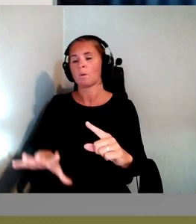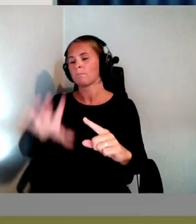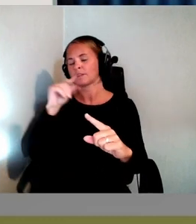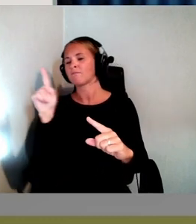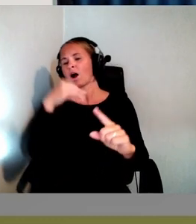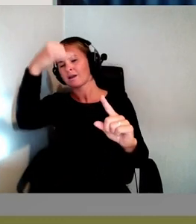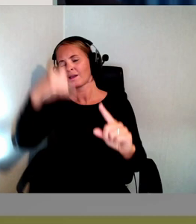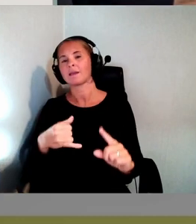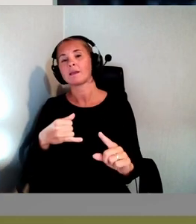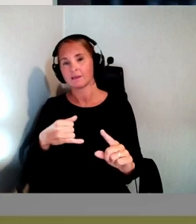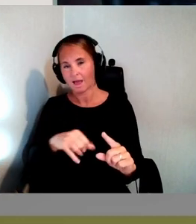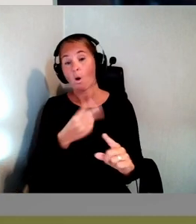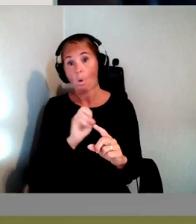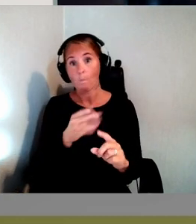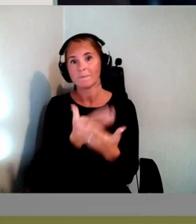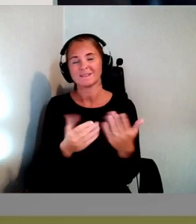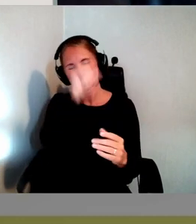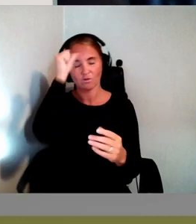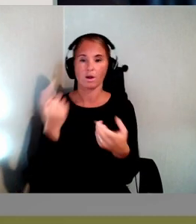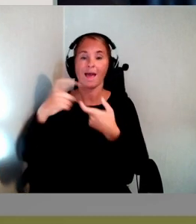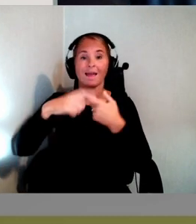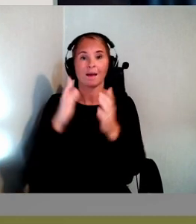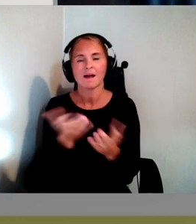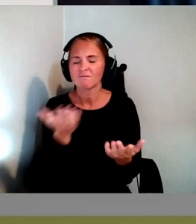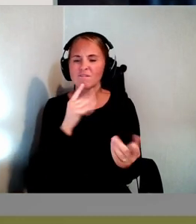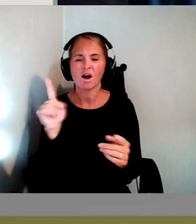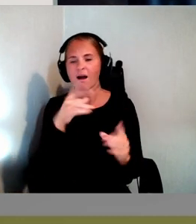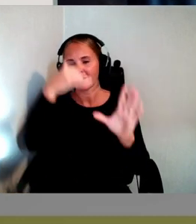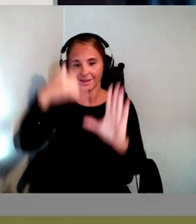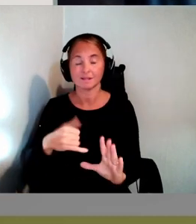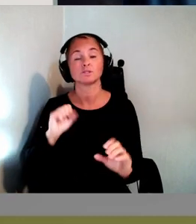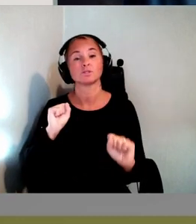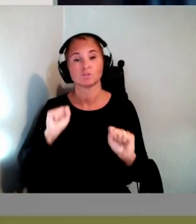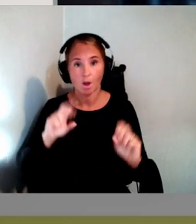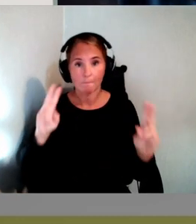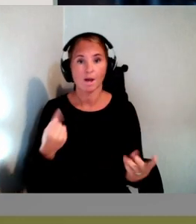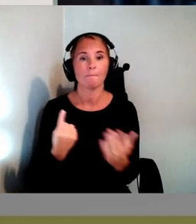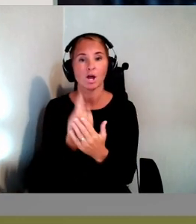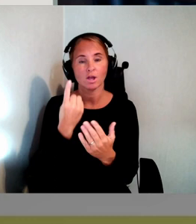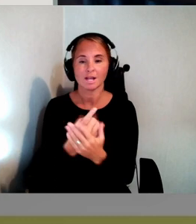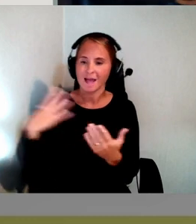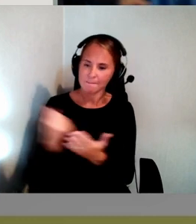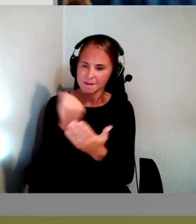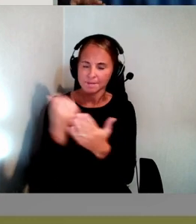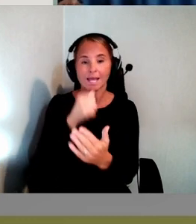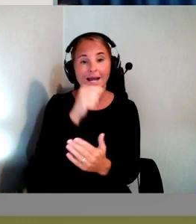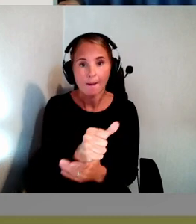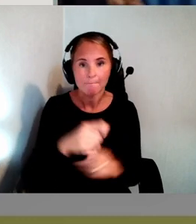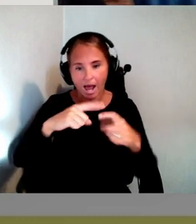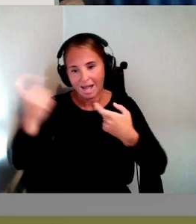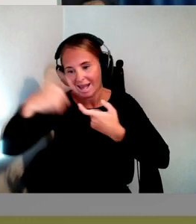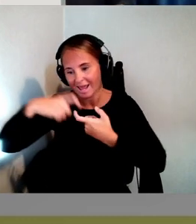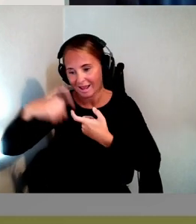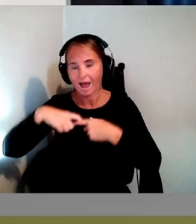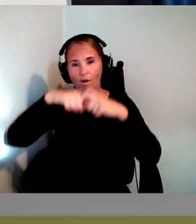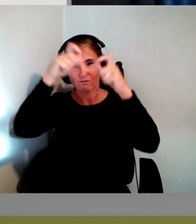Vart har jag hamnat? Sen ska det vara möjligt att nå alla knappar. Länkar och formulär. Ibland så går det bara att klicka med mus. Det går